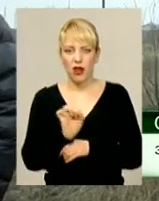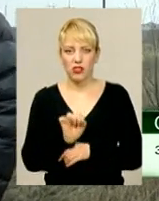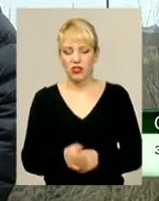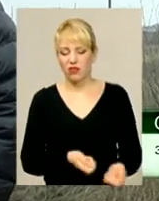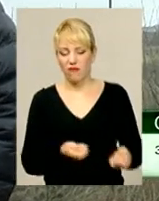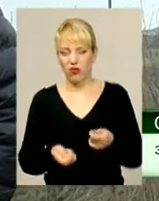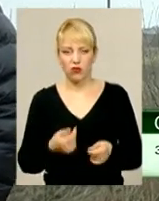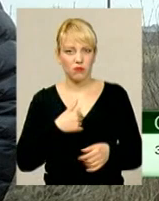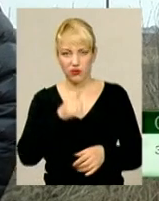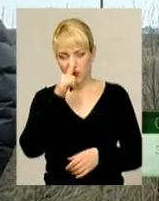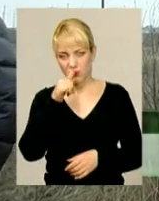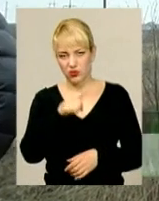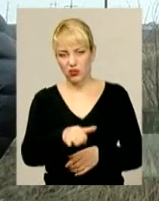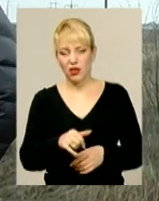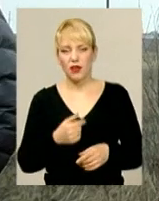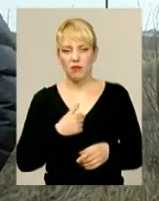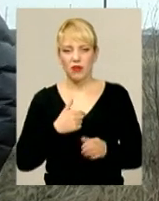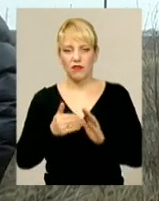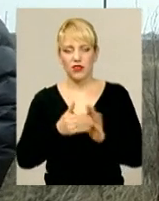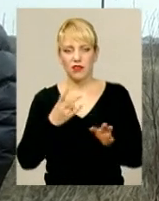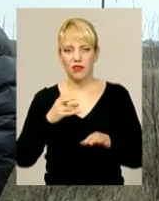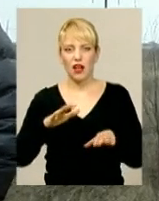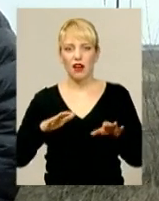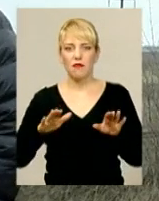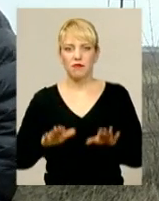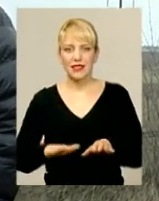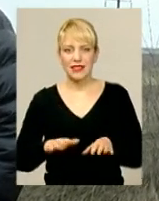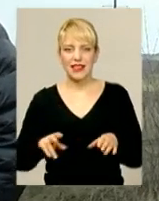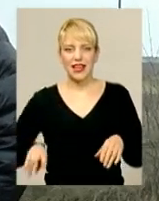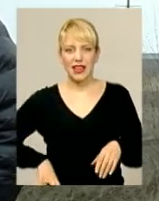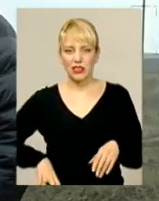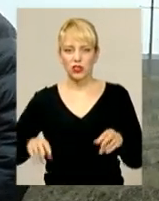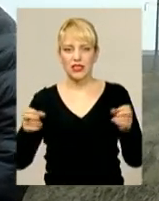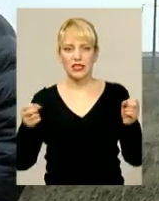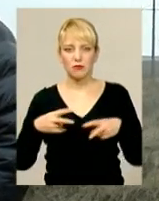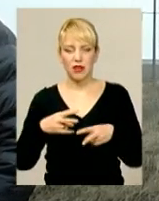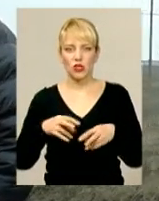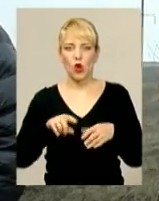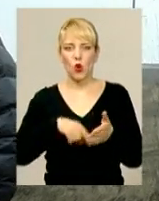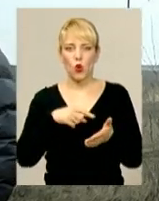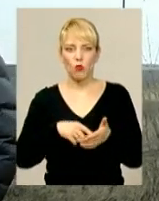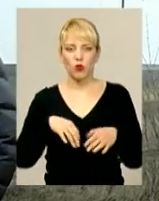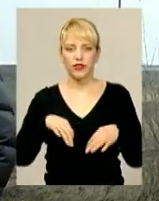звичайно, не запустили. Ми визвали на місце сюди директора спецкомунтрансу, запитали, що це робиться.